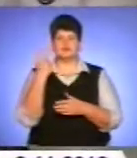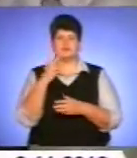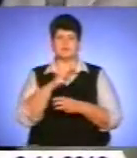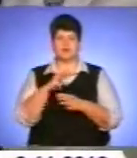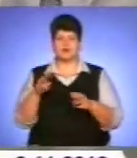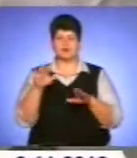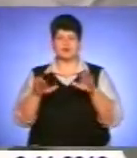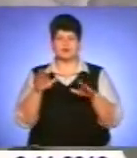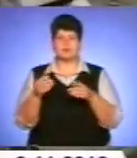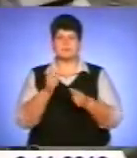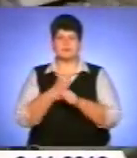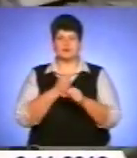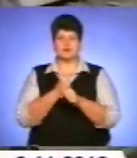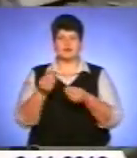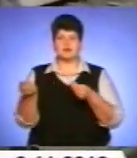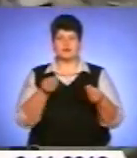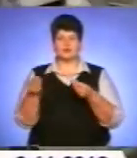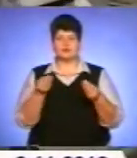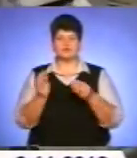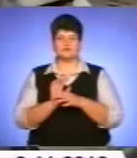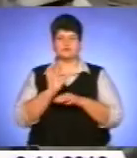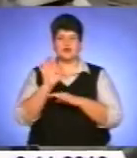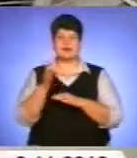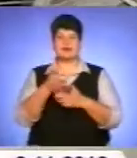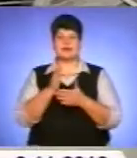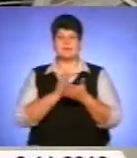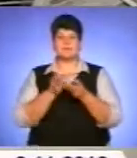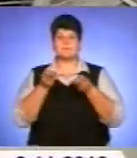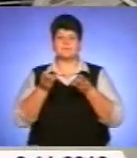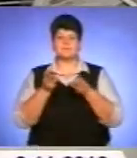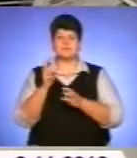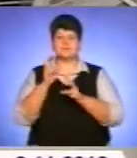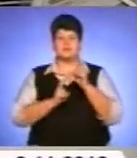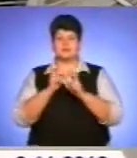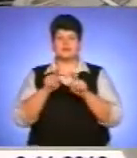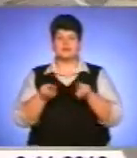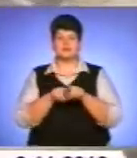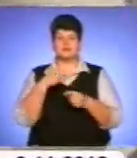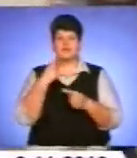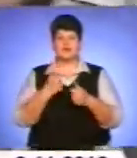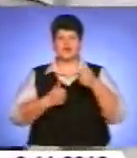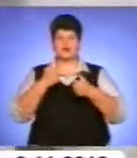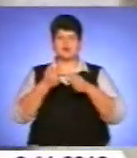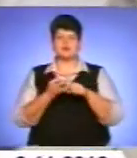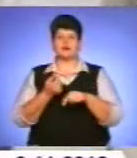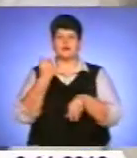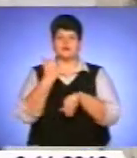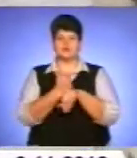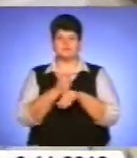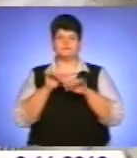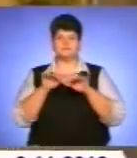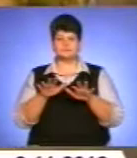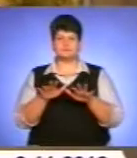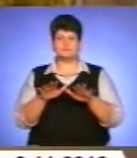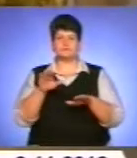перероблять на борошно та доправлять на хлібопекарські підприємства. Також чиновники додають, конкуренція – один з головних чинників поливання цін на